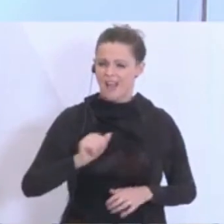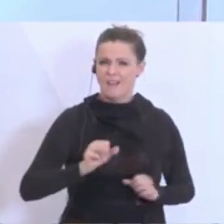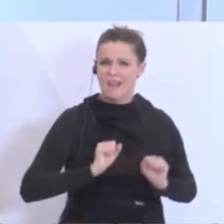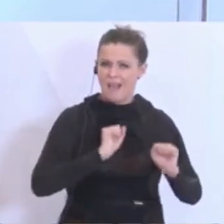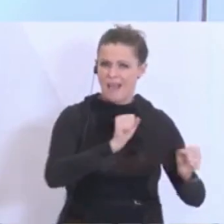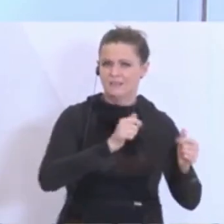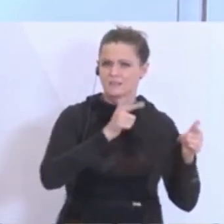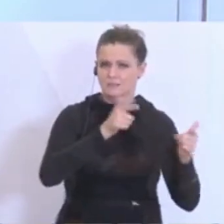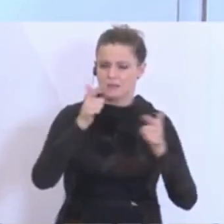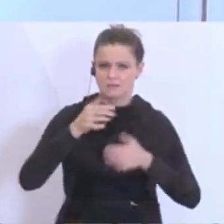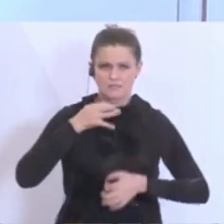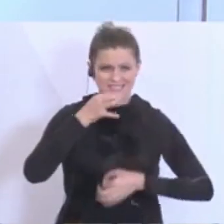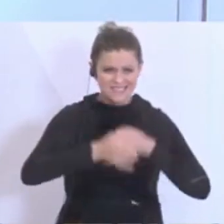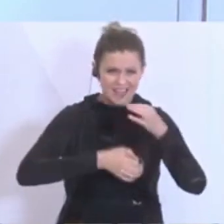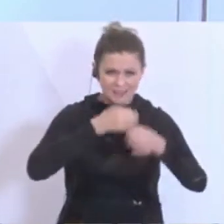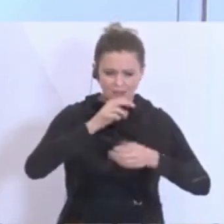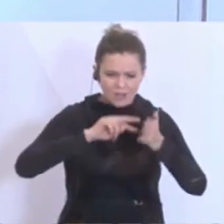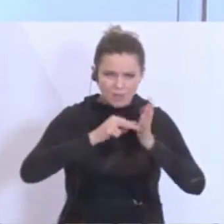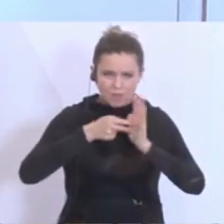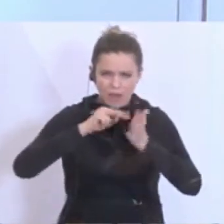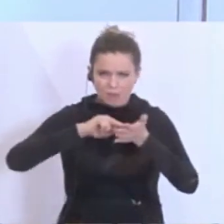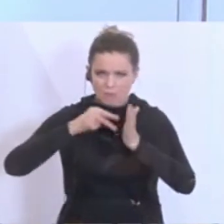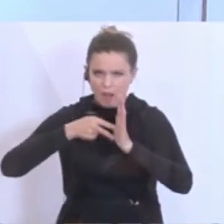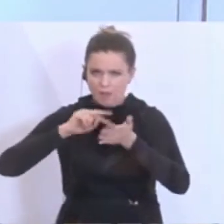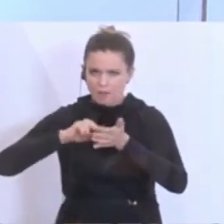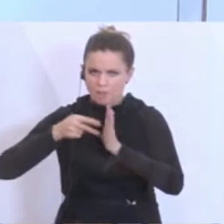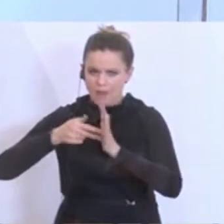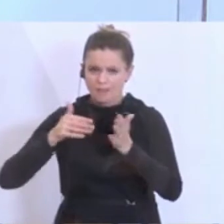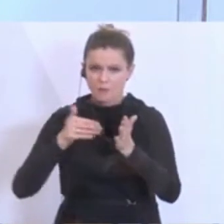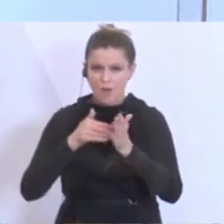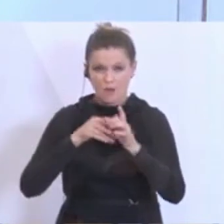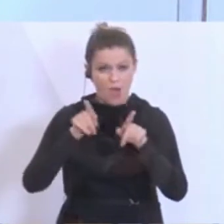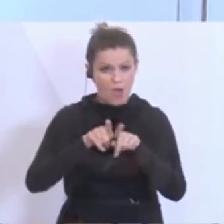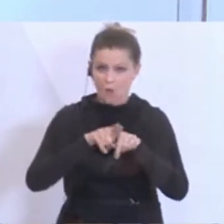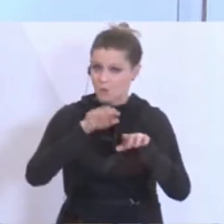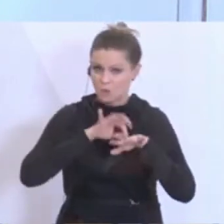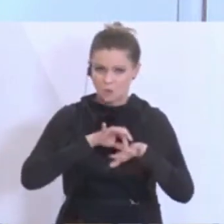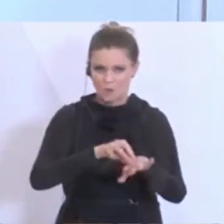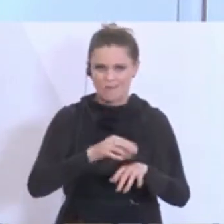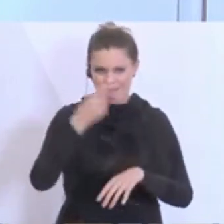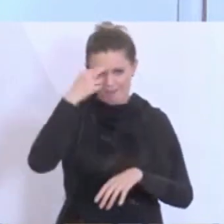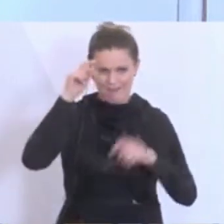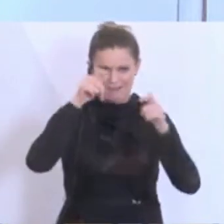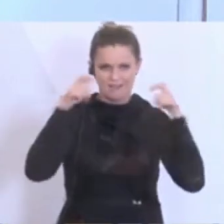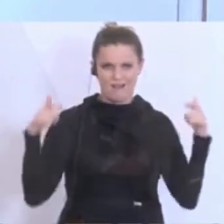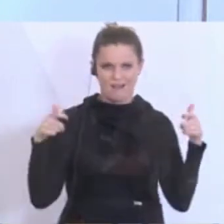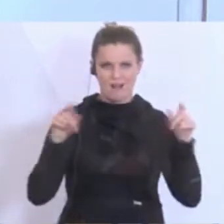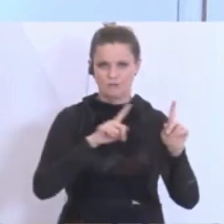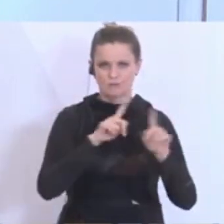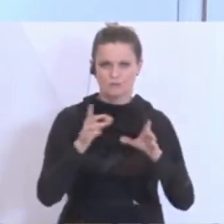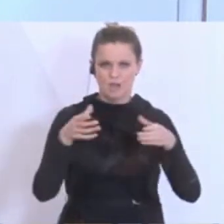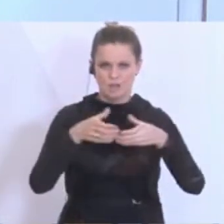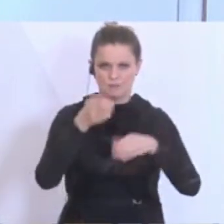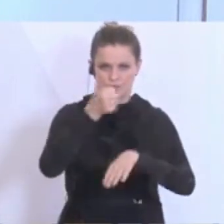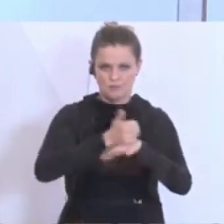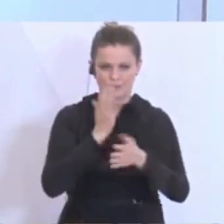strategisch zu planen und dann auch durchzuführen. Das heißt, so wie der Herr Generalstabschef das schon angesprochen